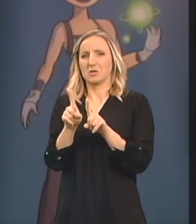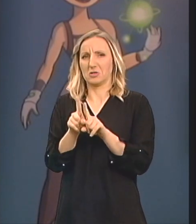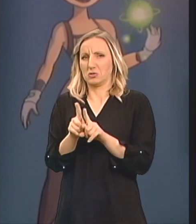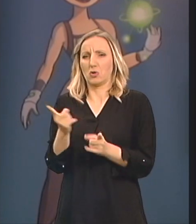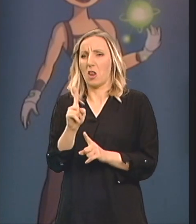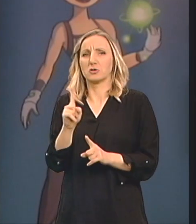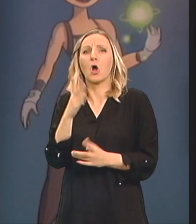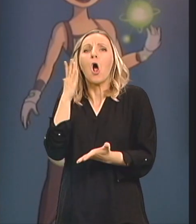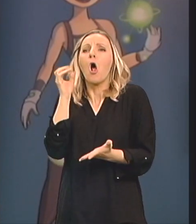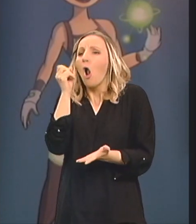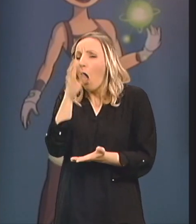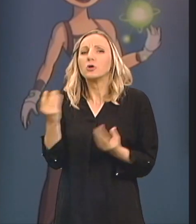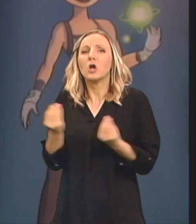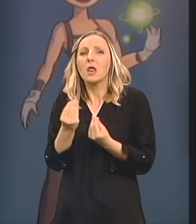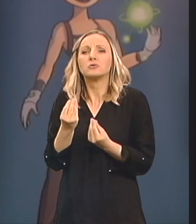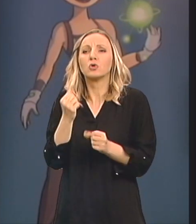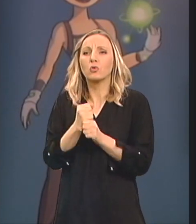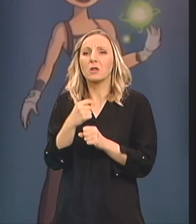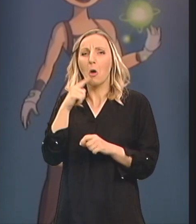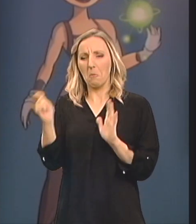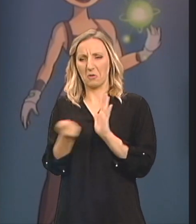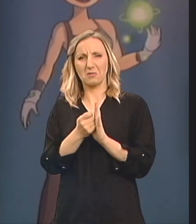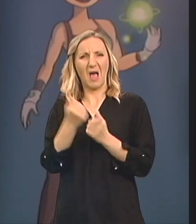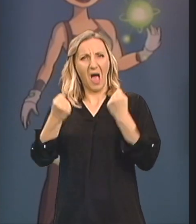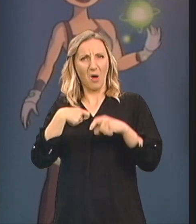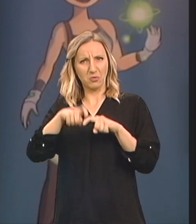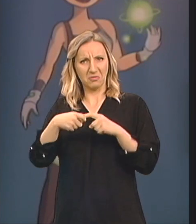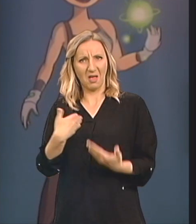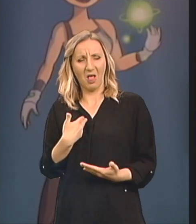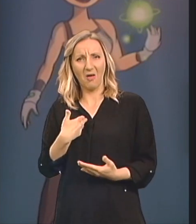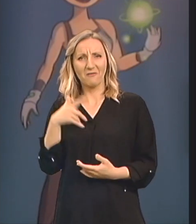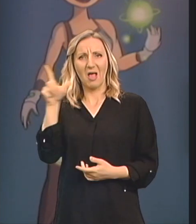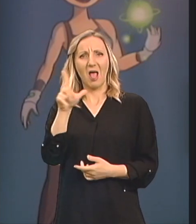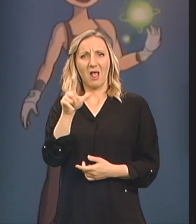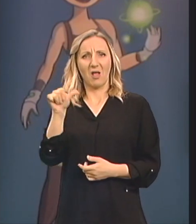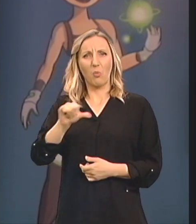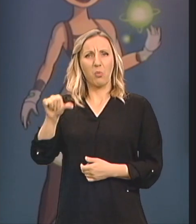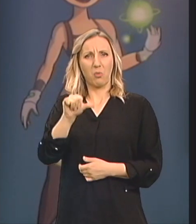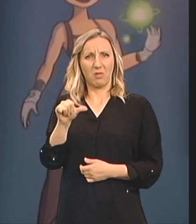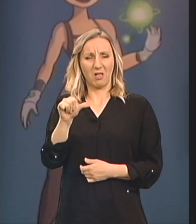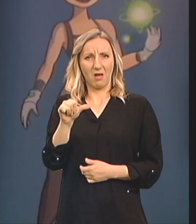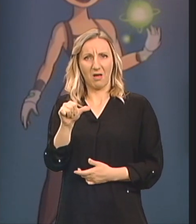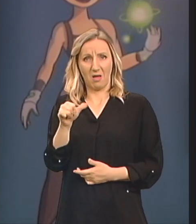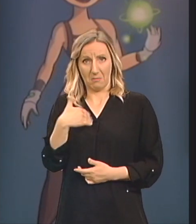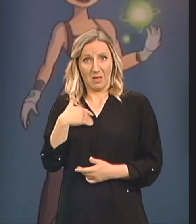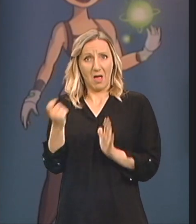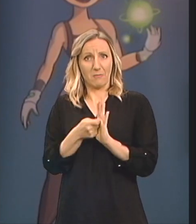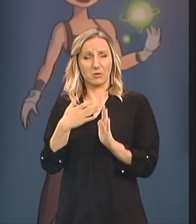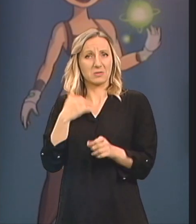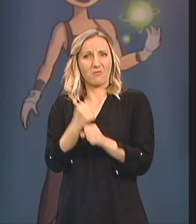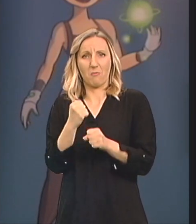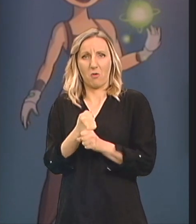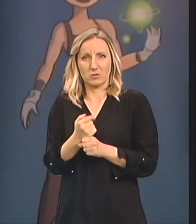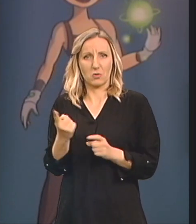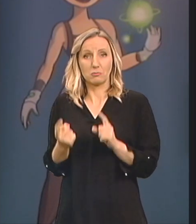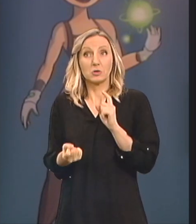desiti Ni ako se ne proda jedan auto, dio, lita, rulja Ili tako dalje To što ja inače prodajem na svom poslu